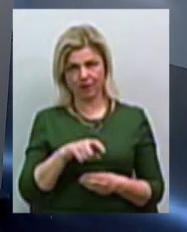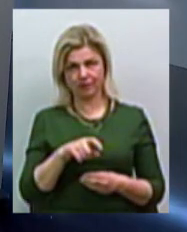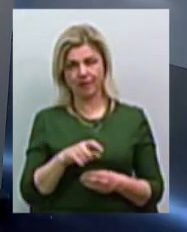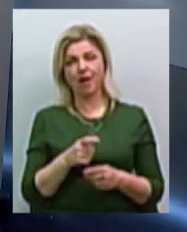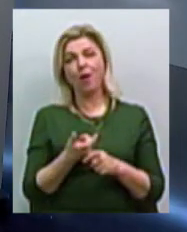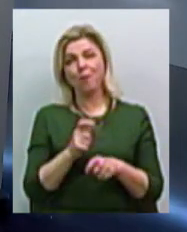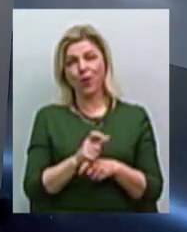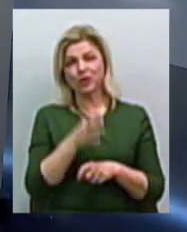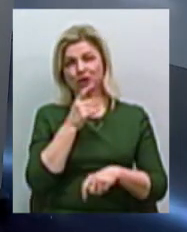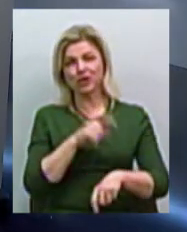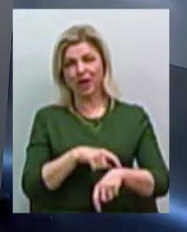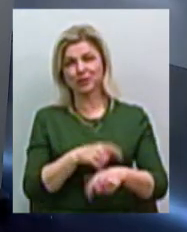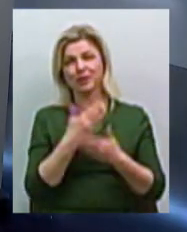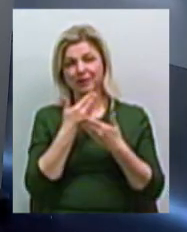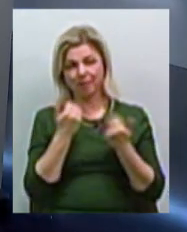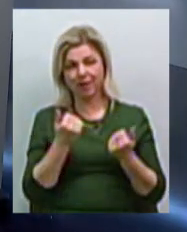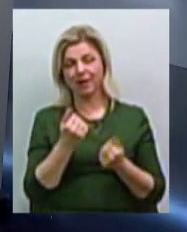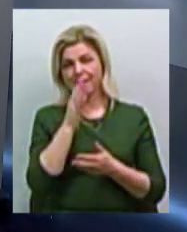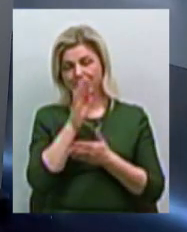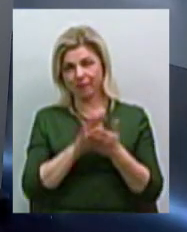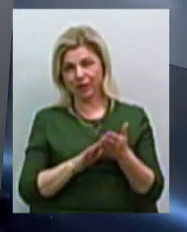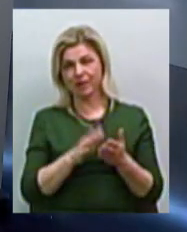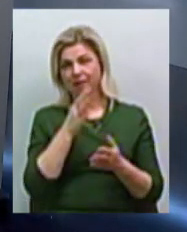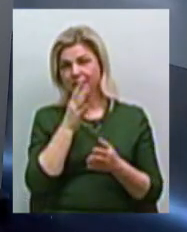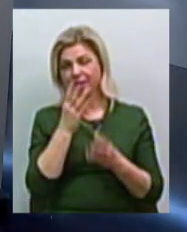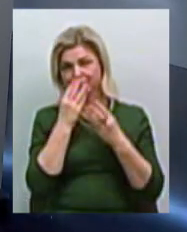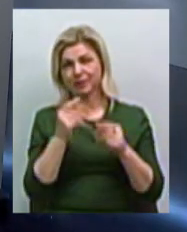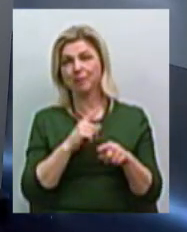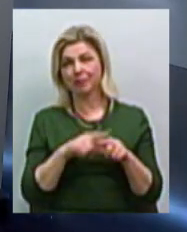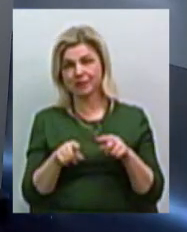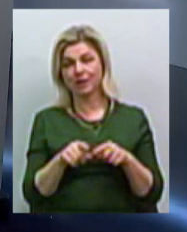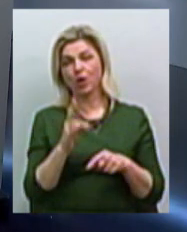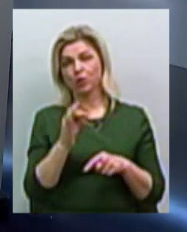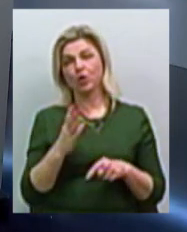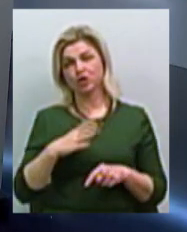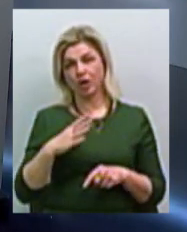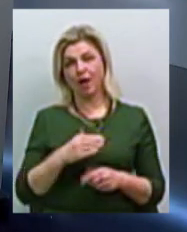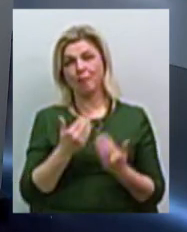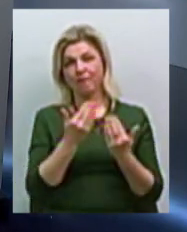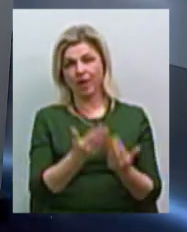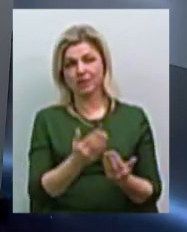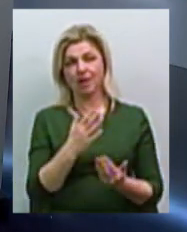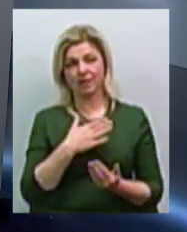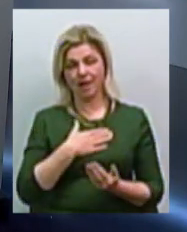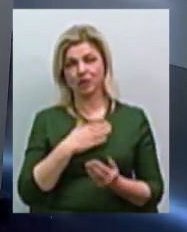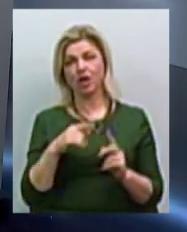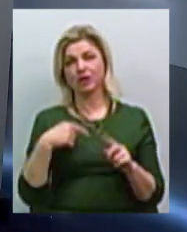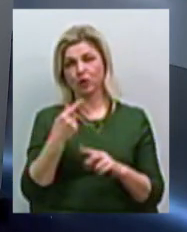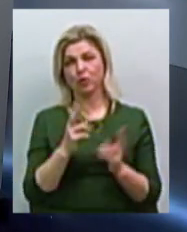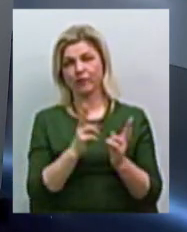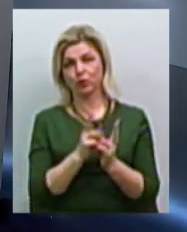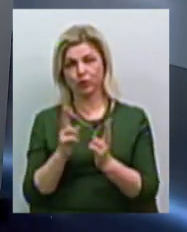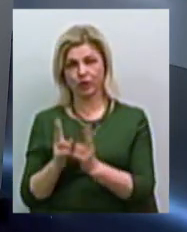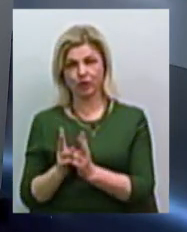часу немає. На жаль, вибачте, час сплине швидко. Але ми чекаємо вас у наших наступних зустрічах.